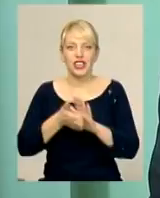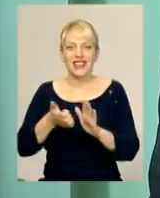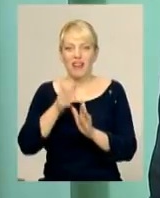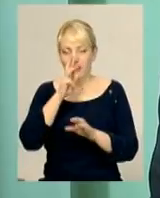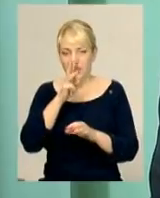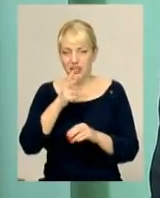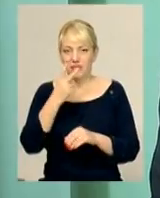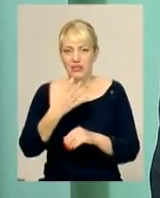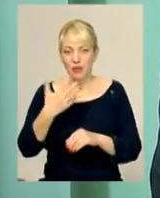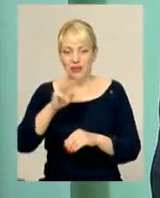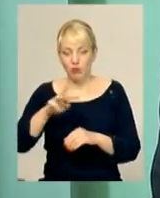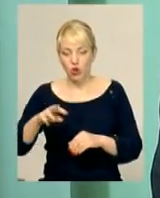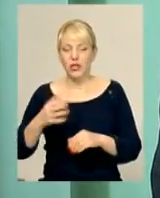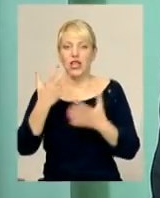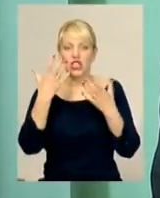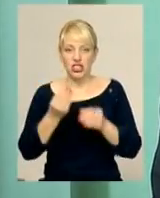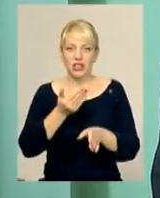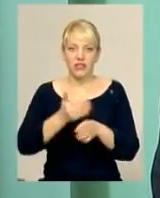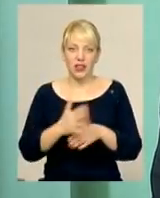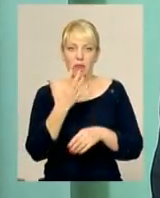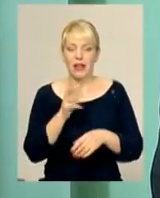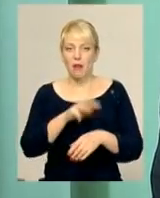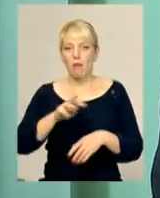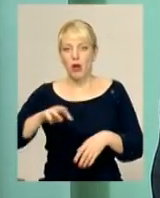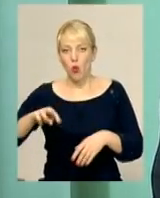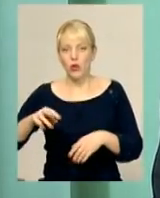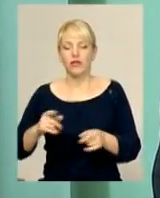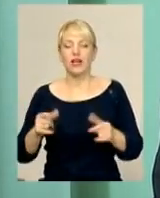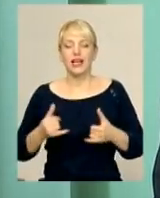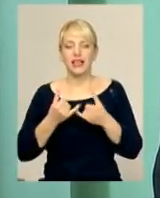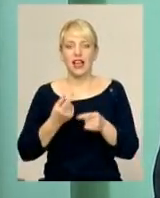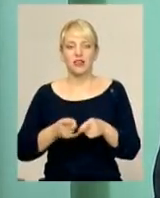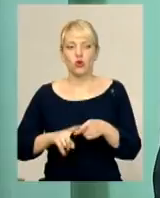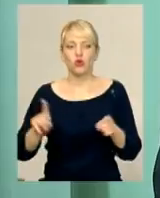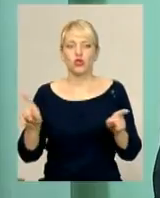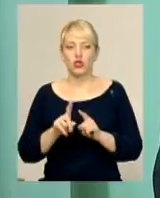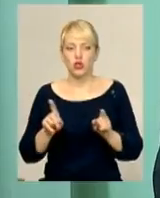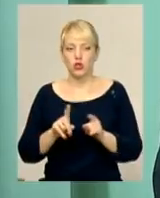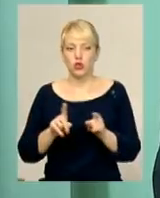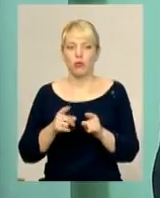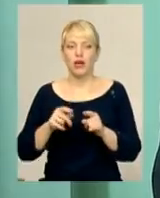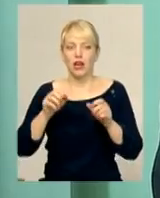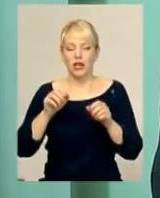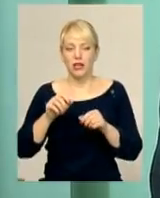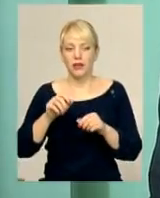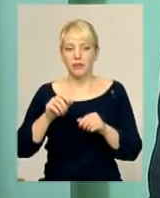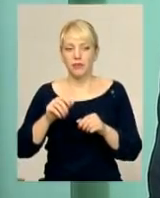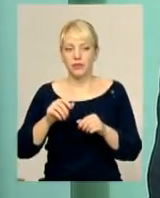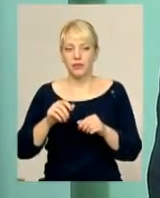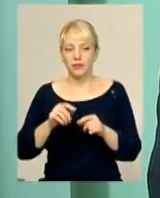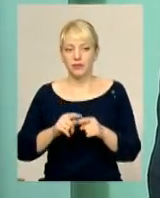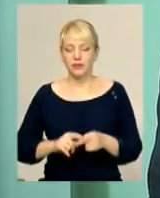Проте 5 мільйонів виділяється для того, щоб розподілили на нового учня, для кожного профтехучилища.